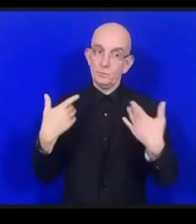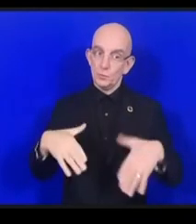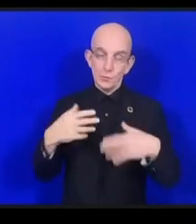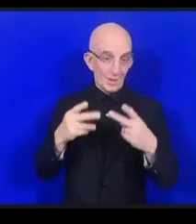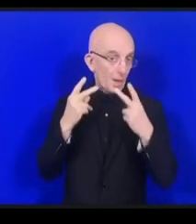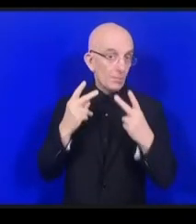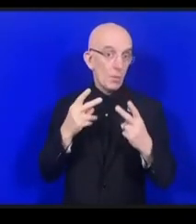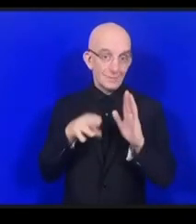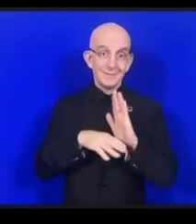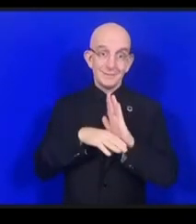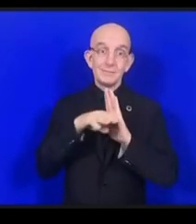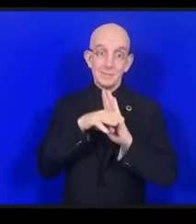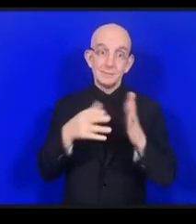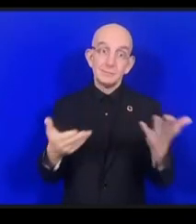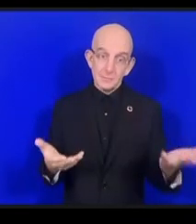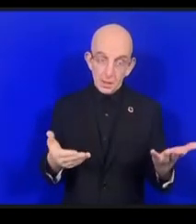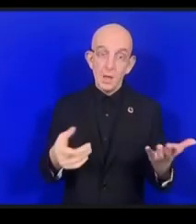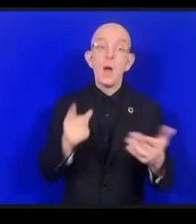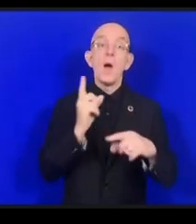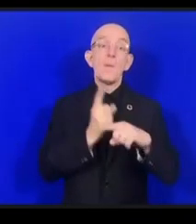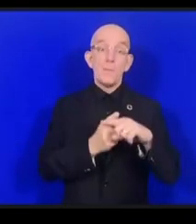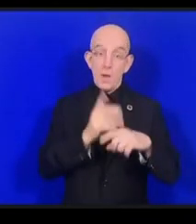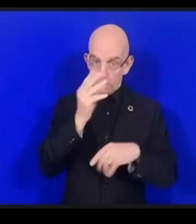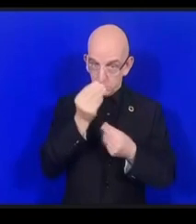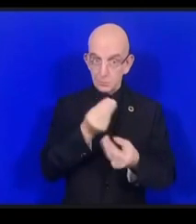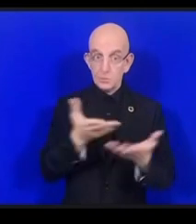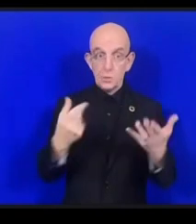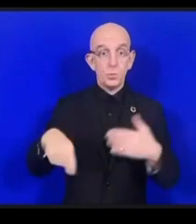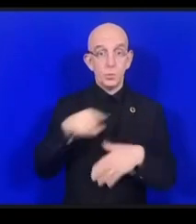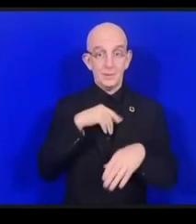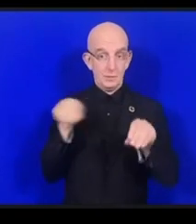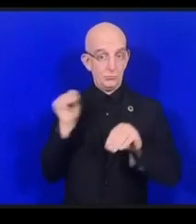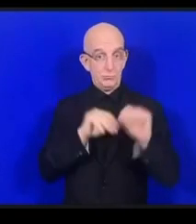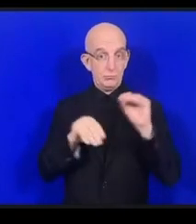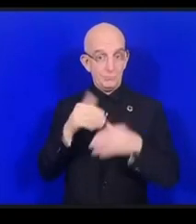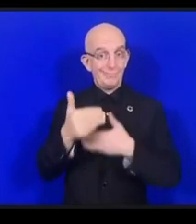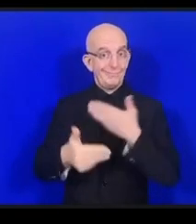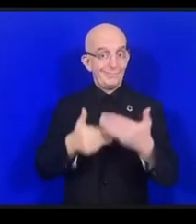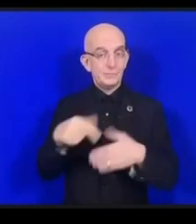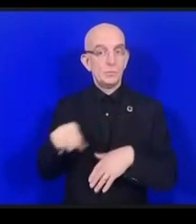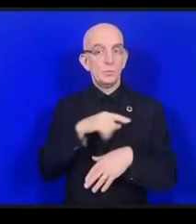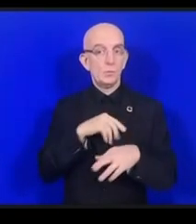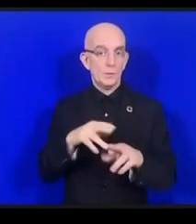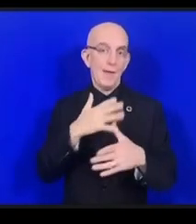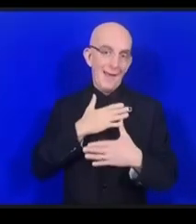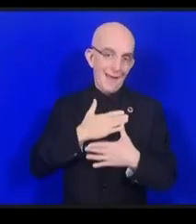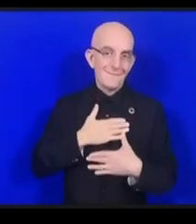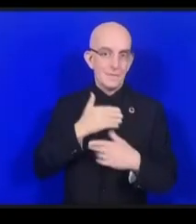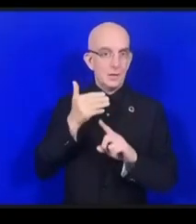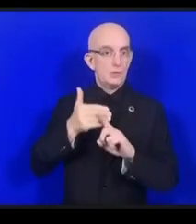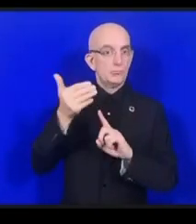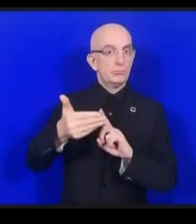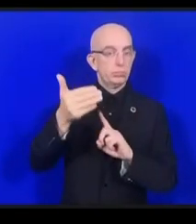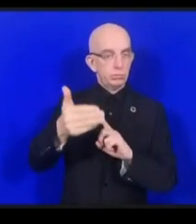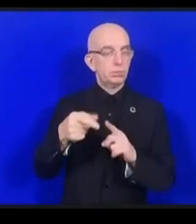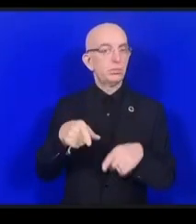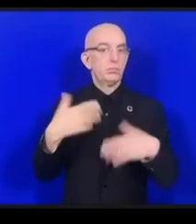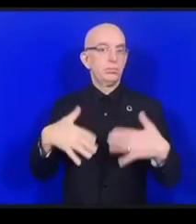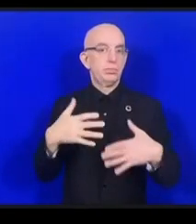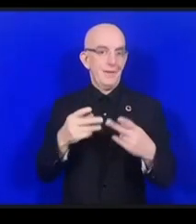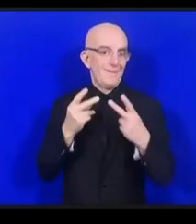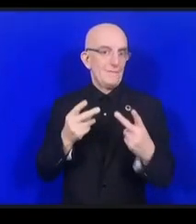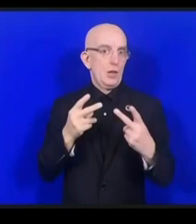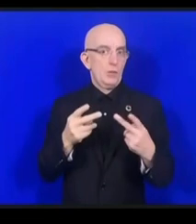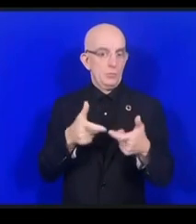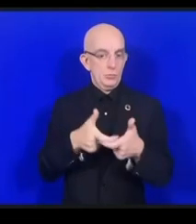espérons avoir une boîte à outils qui sera utile pour les normes cybersécuritaires qui seront un point de